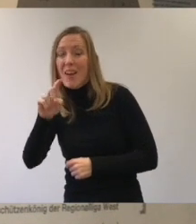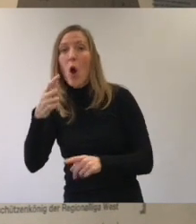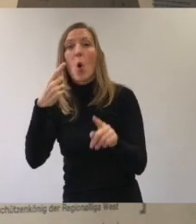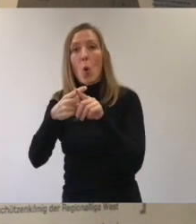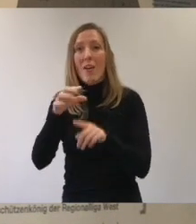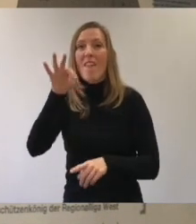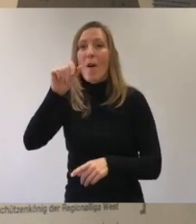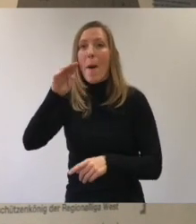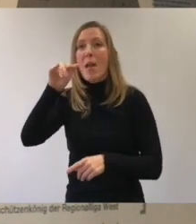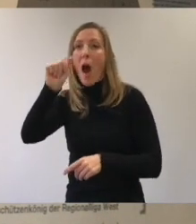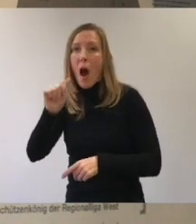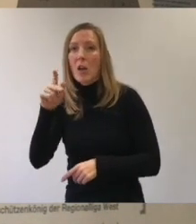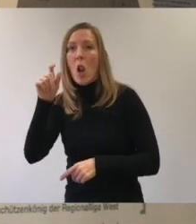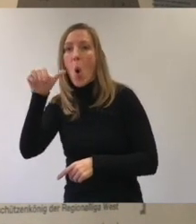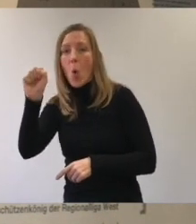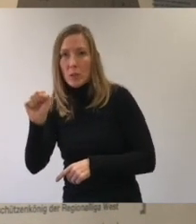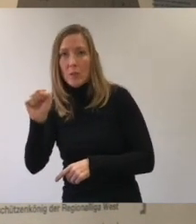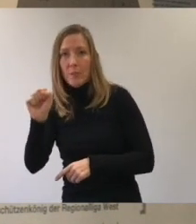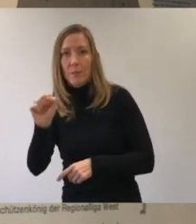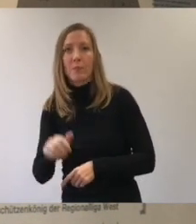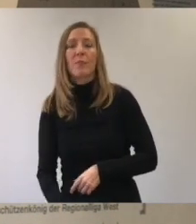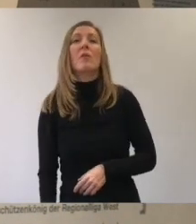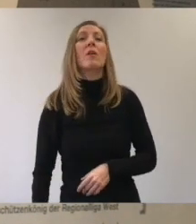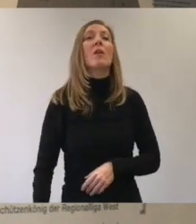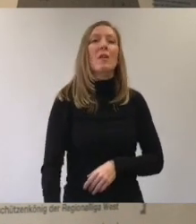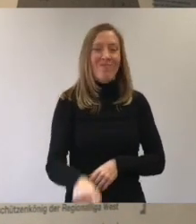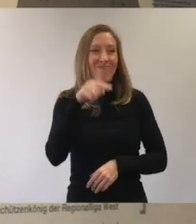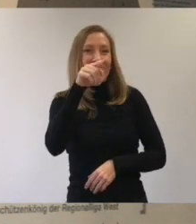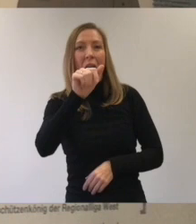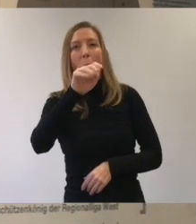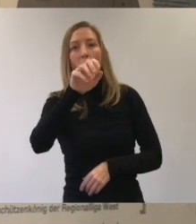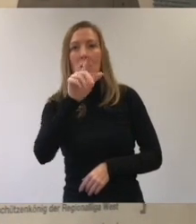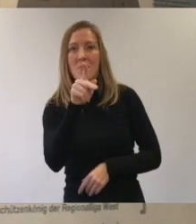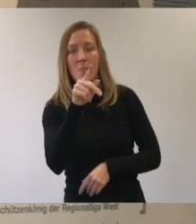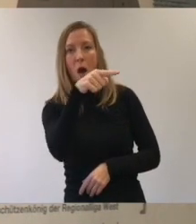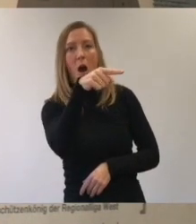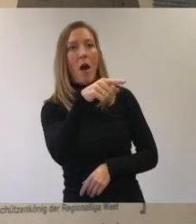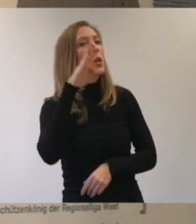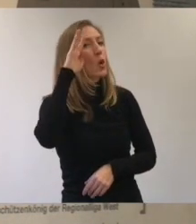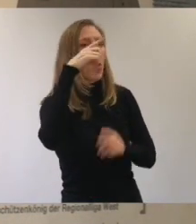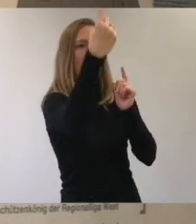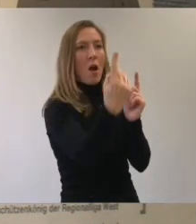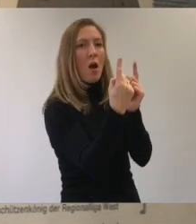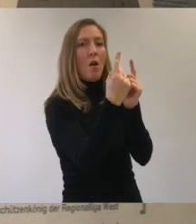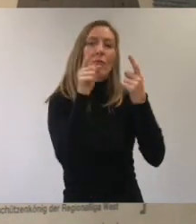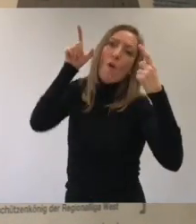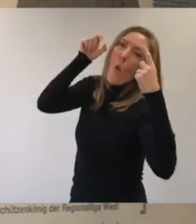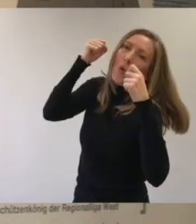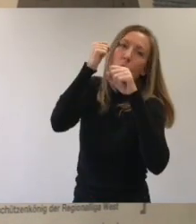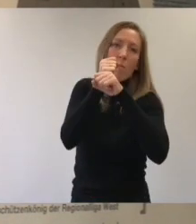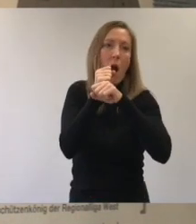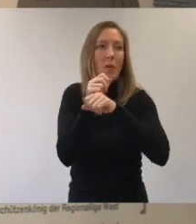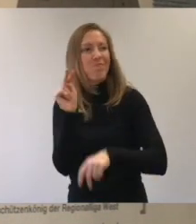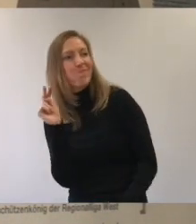Amos Pieper bleibt bei einem Jungen neben Dirk stehen. Ingo beobachtet alles. Amos Pieper und der Junge machen zusammen ein Foto.